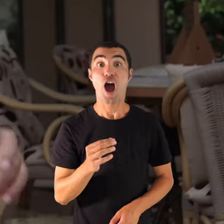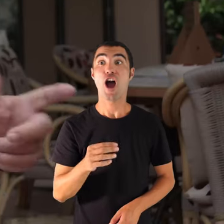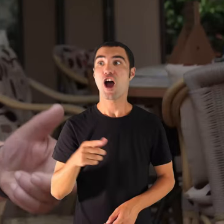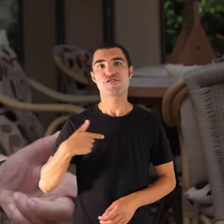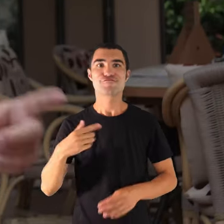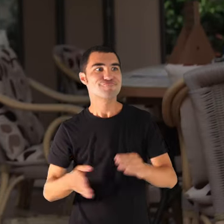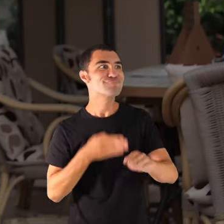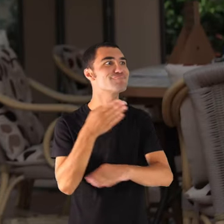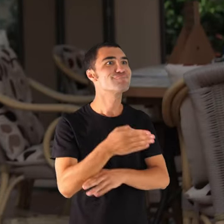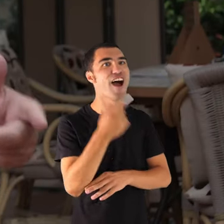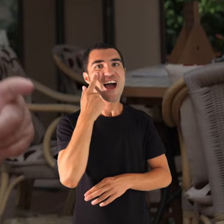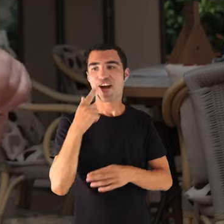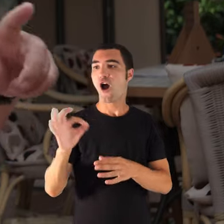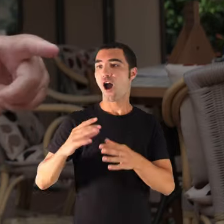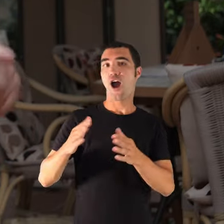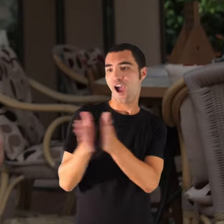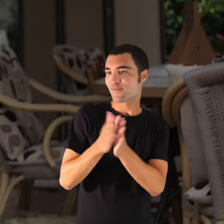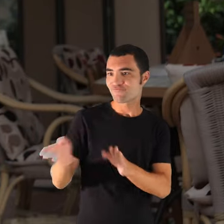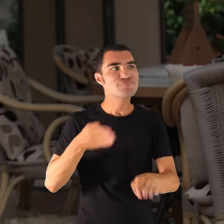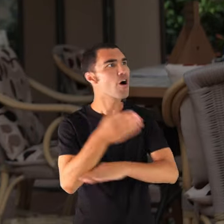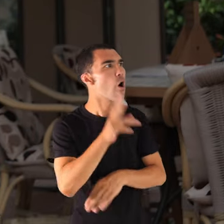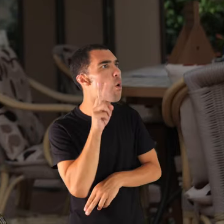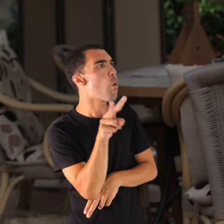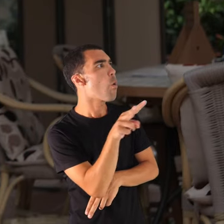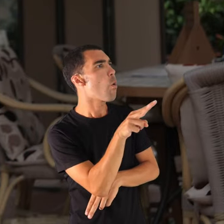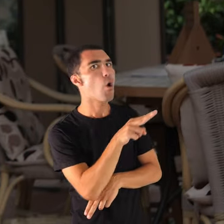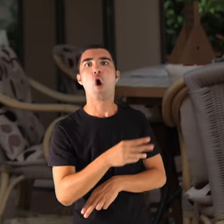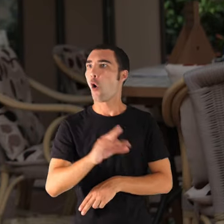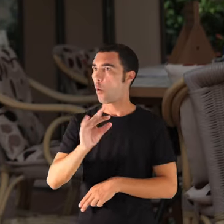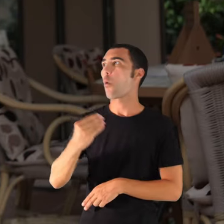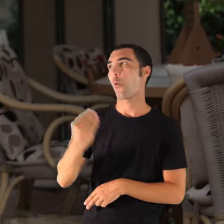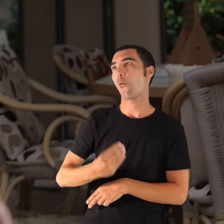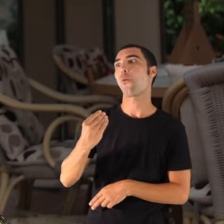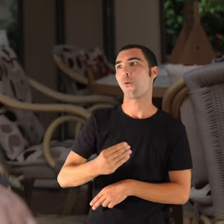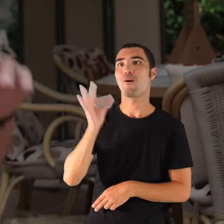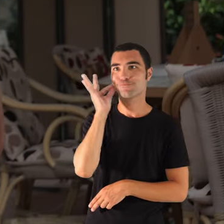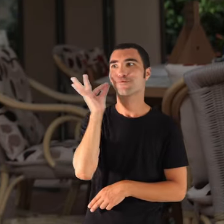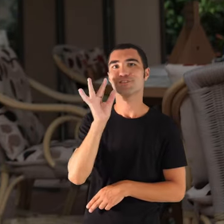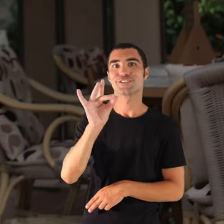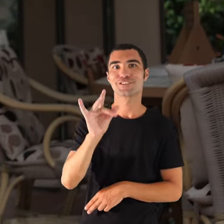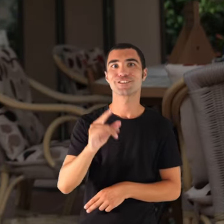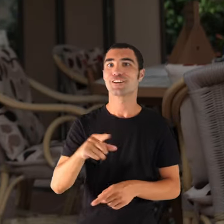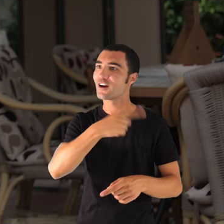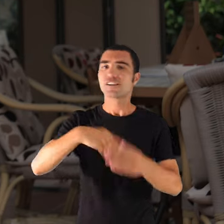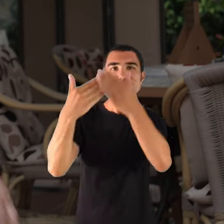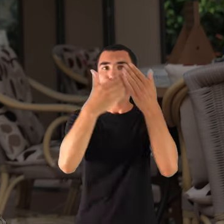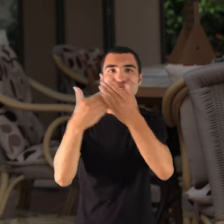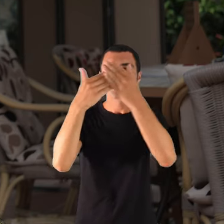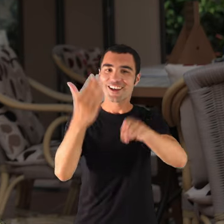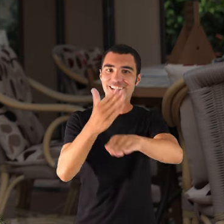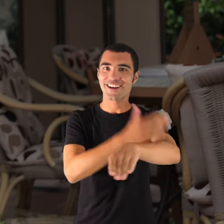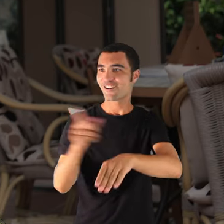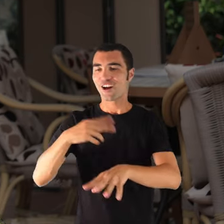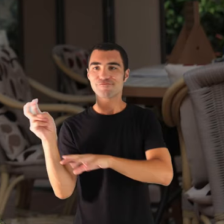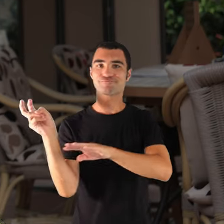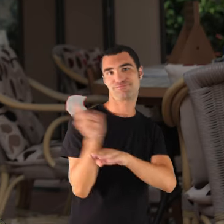i si jo no podia, hi havia una altra que tampoc pudeixar, que tal, bona, oi, oi, anàvem-nos del mare nostre i hi havia